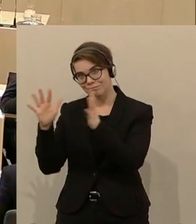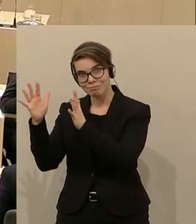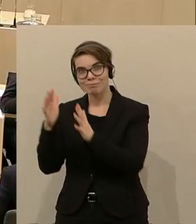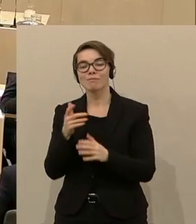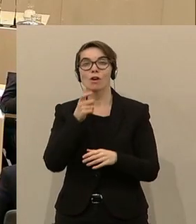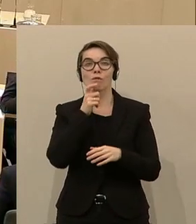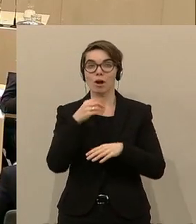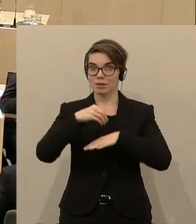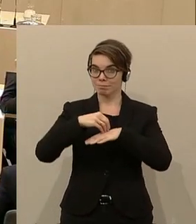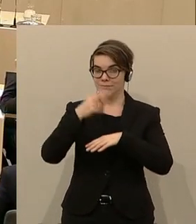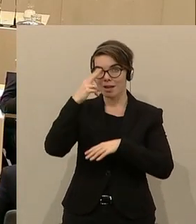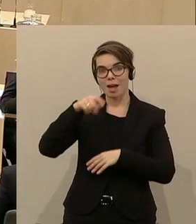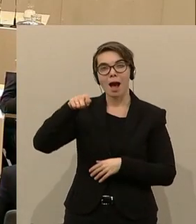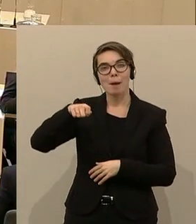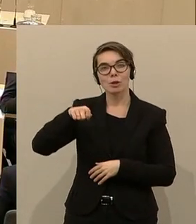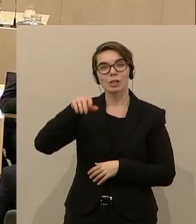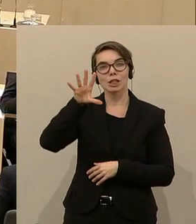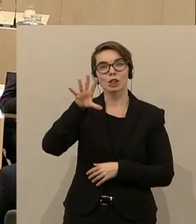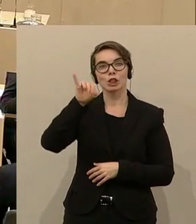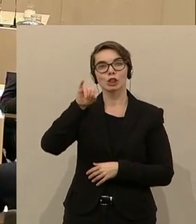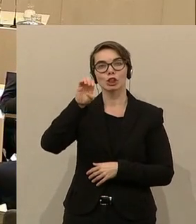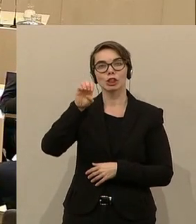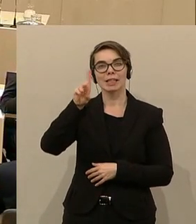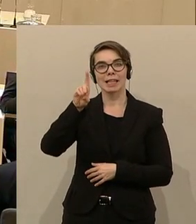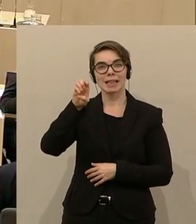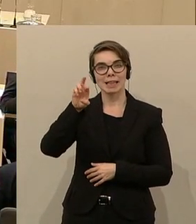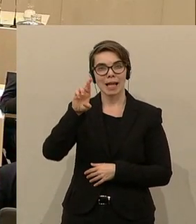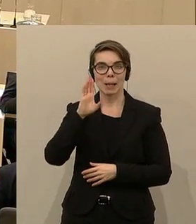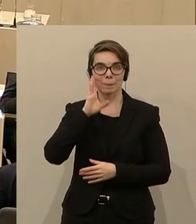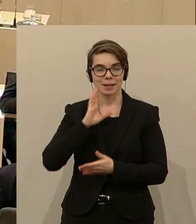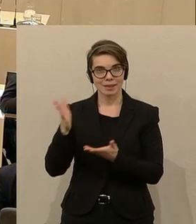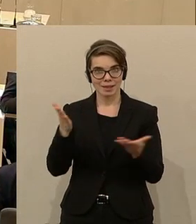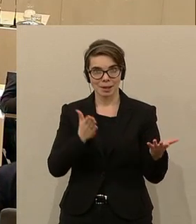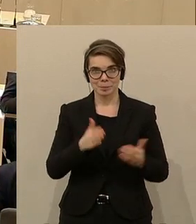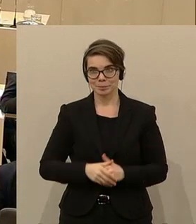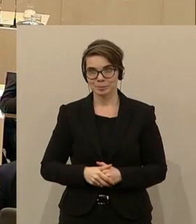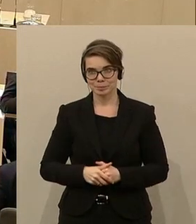Und nächster Redner, Andreas Schieder, er ist der geschäftsführende Klubobmann der SPÖ.